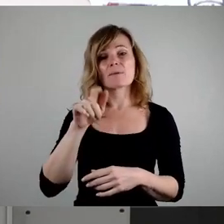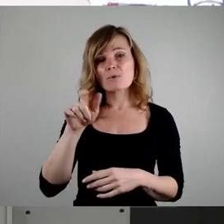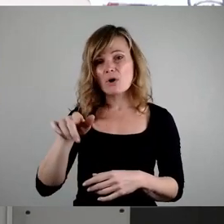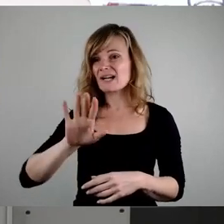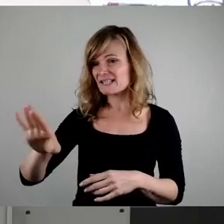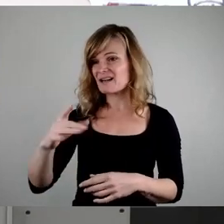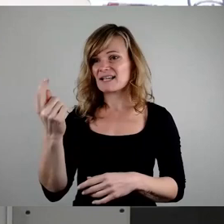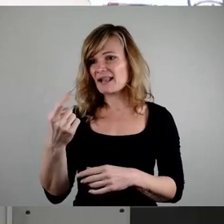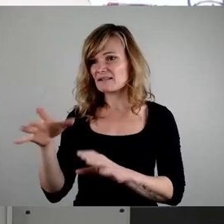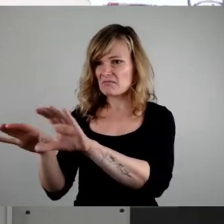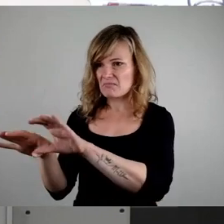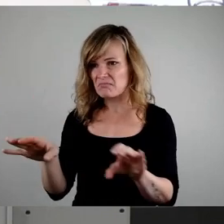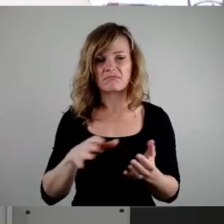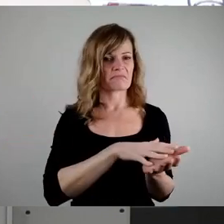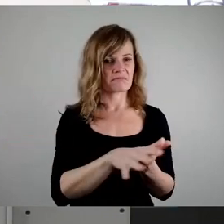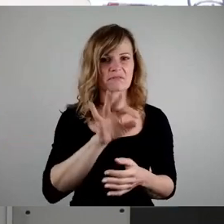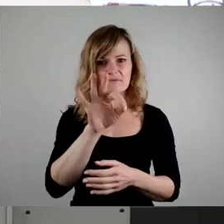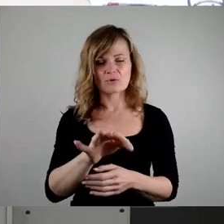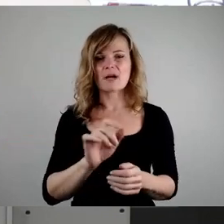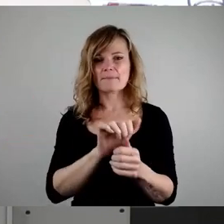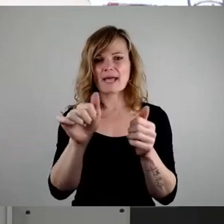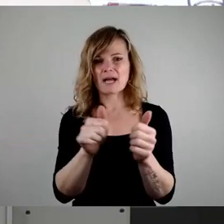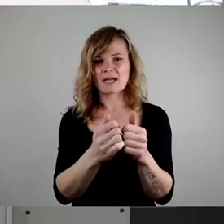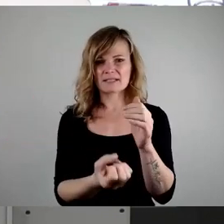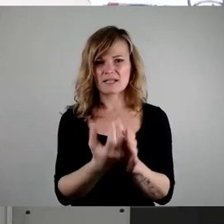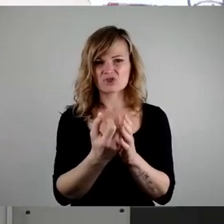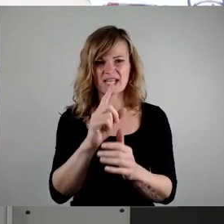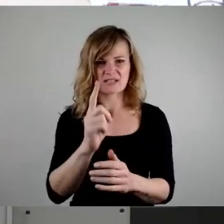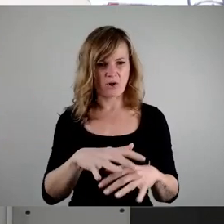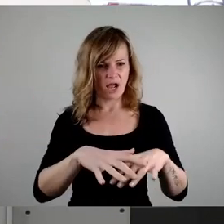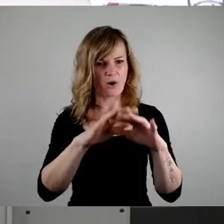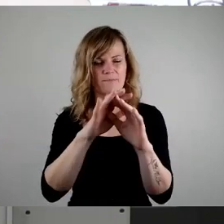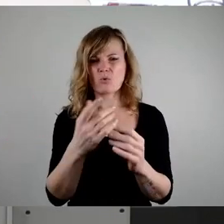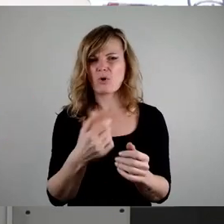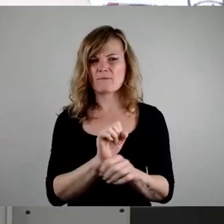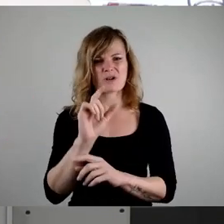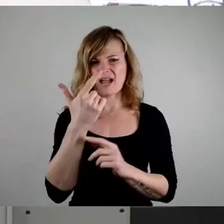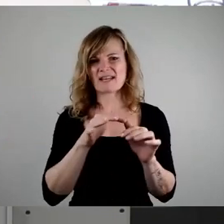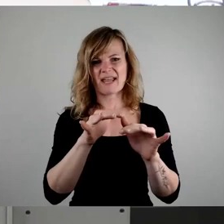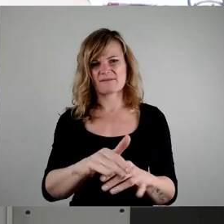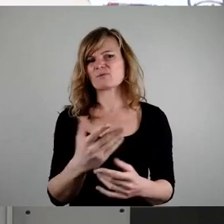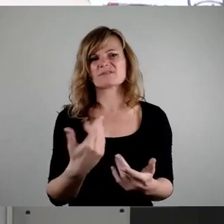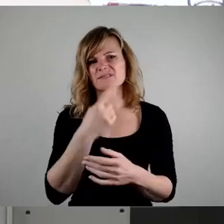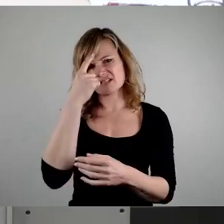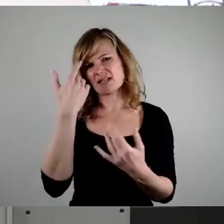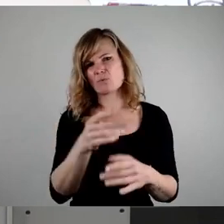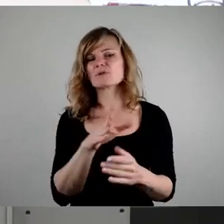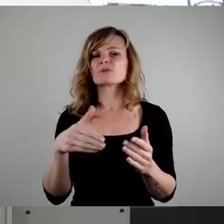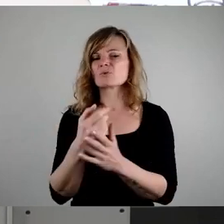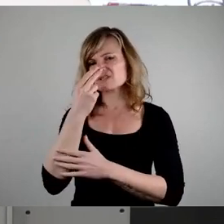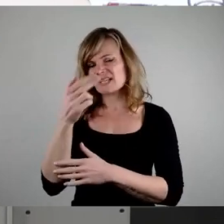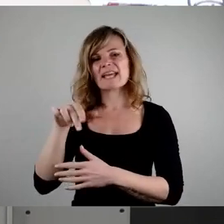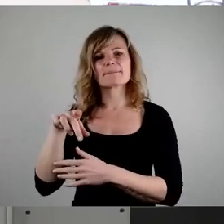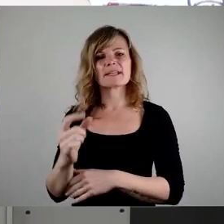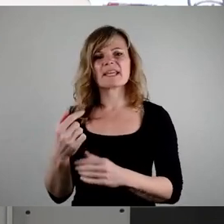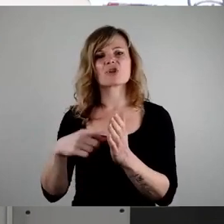damit ein Beirat entstehen kann, der nicht wirklich einen Effekt hat. Das ist völliger Blödsinn und zeigt, wie die SPD mit Steuergeldern umgeht. Nämlich völlig